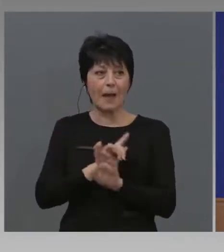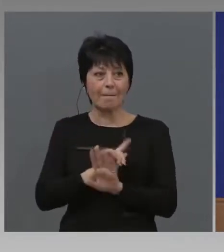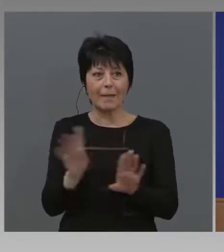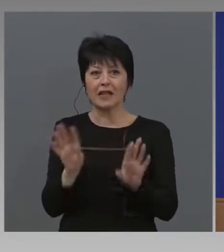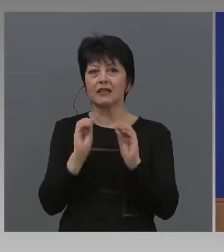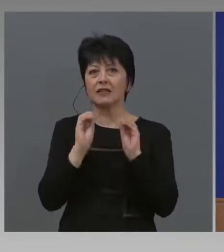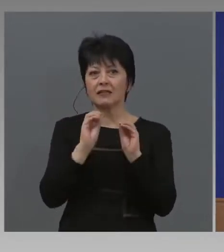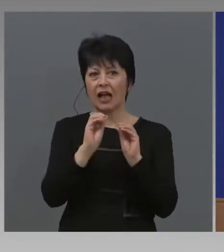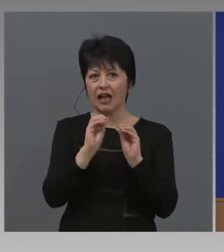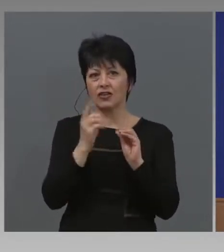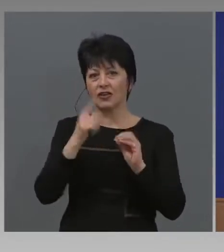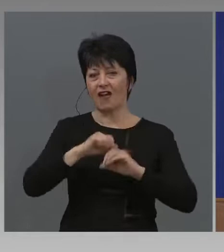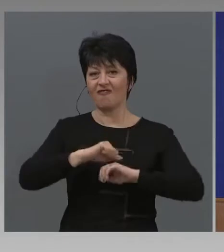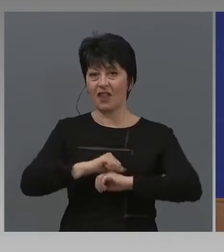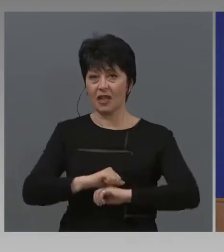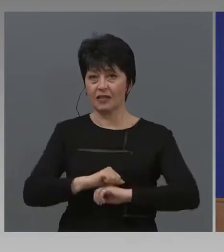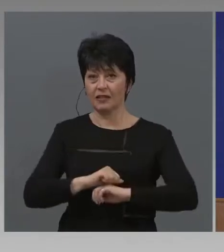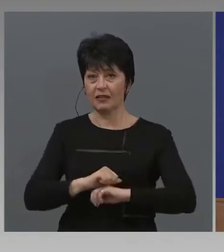Вие го пишете.